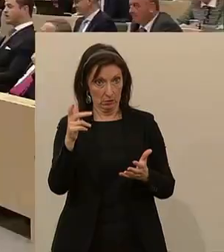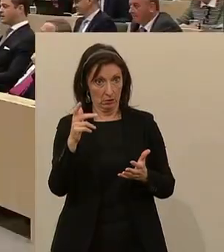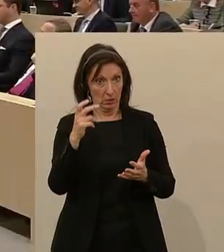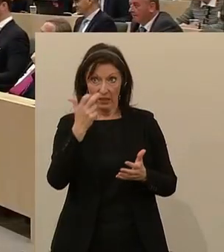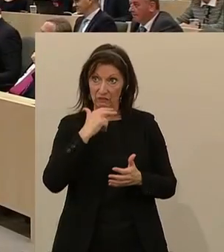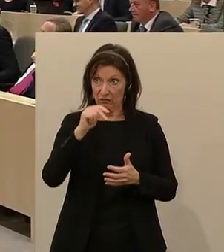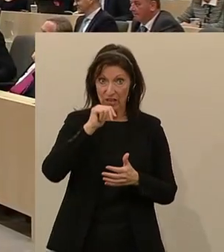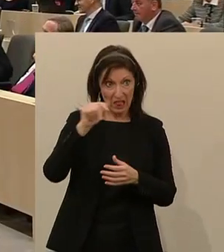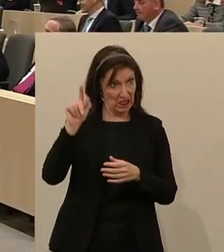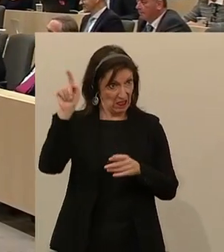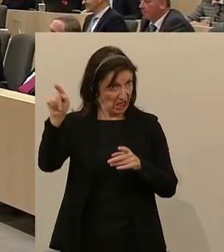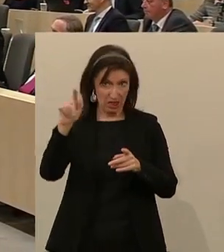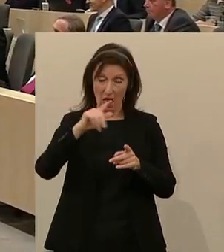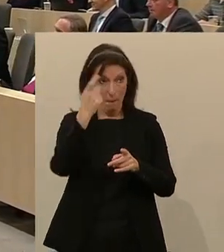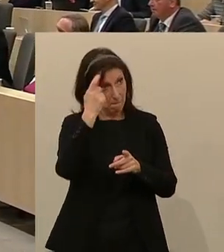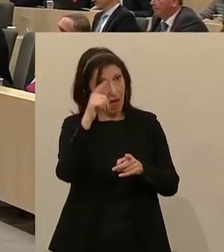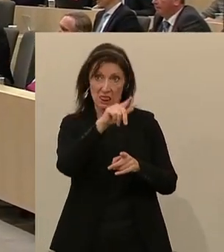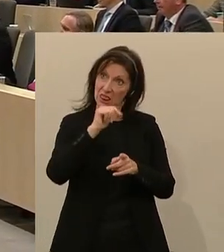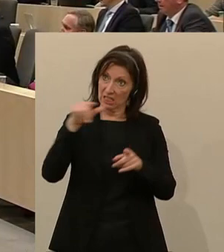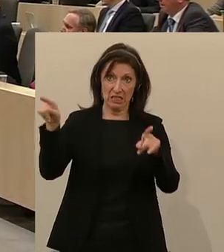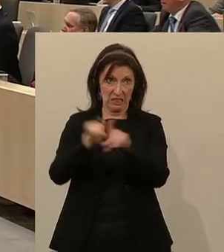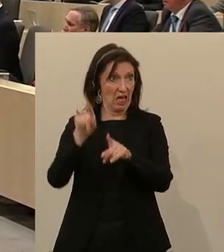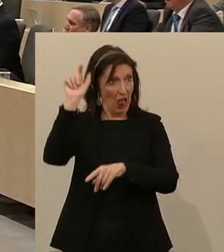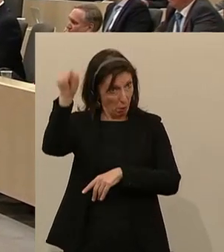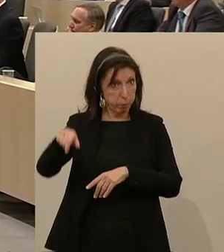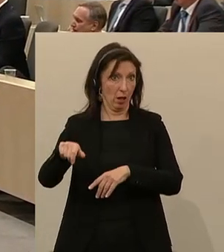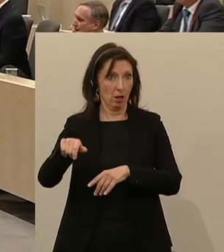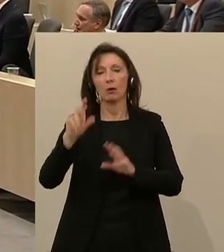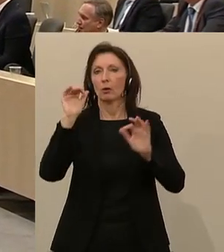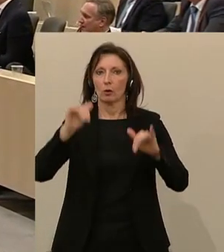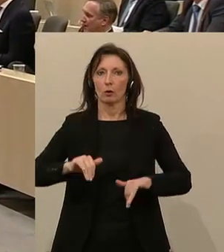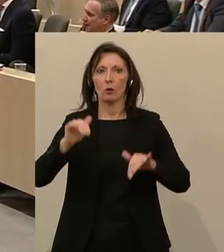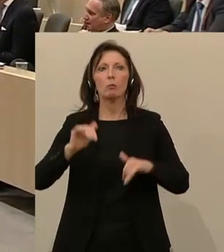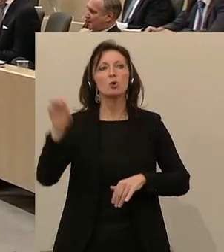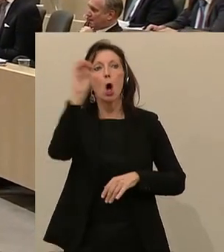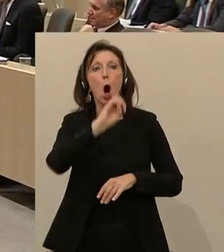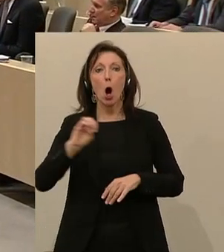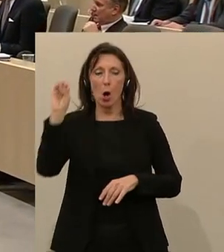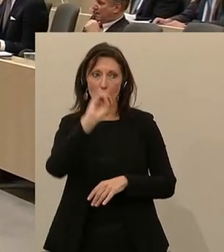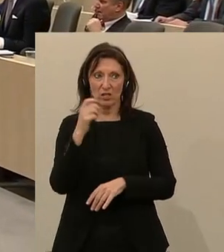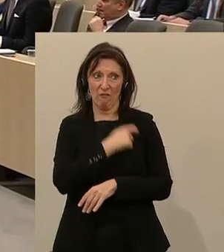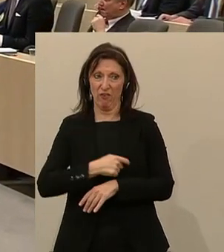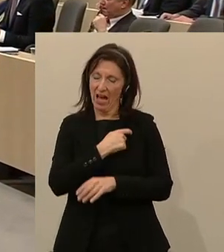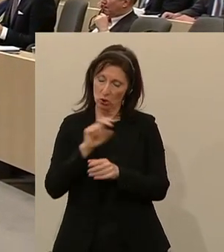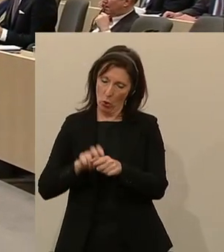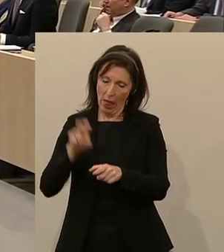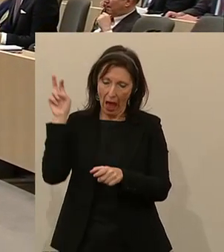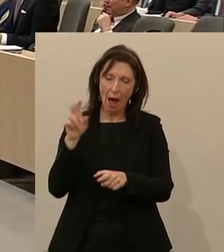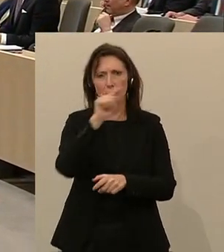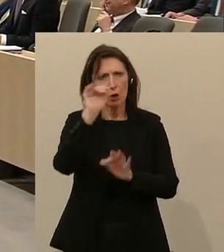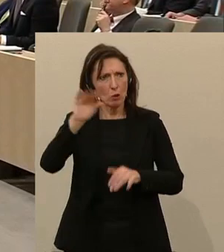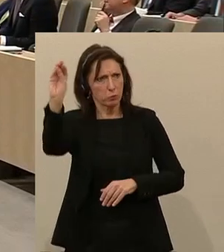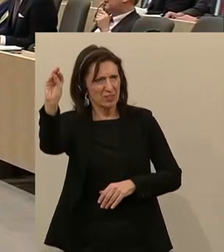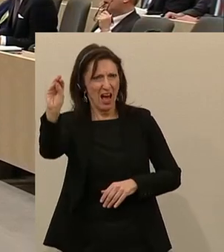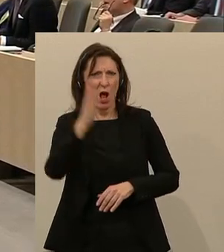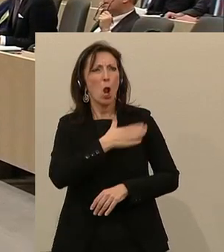sitzen wollen, dann steigen Sie aus aus dieser europäischen Fraktion und sagen Sie, dass Sie dieses Lob von der AfD nicht wollen. Kommen Sie raus und